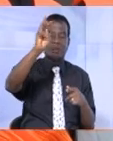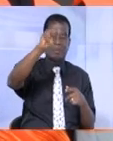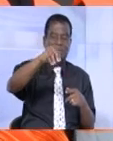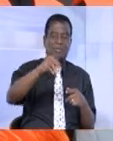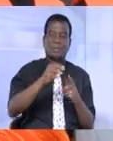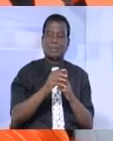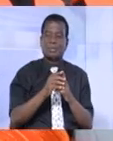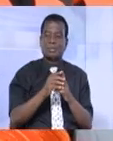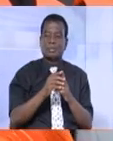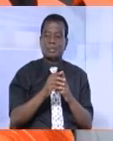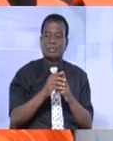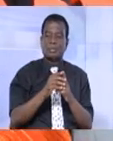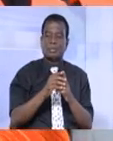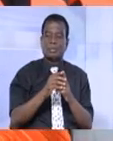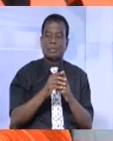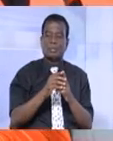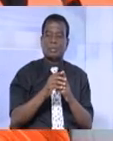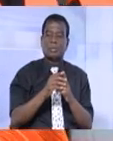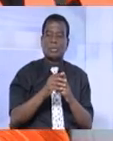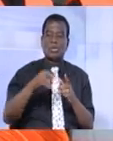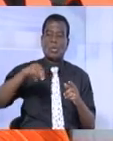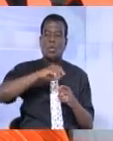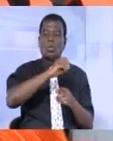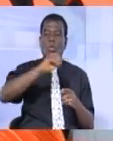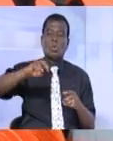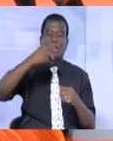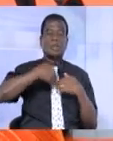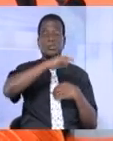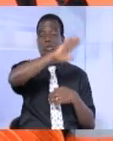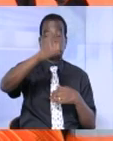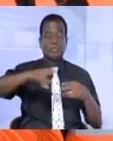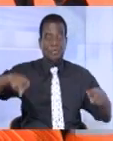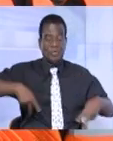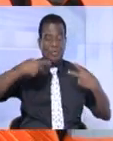Bassam. Nous, on n'a jamais vécu telle situation ici.